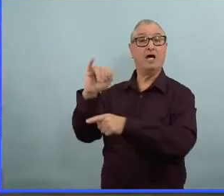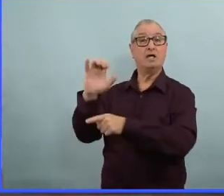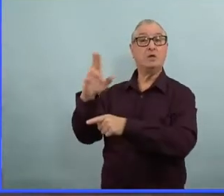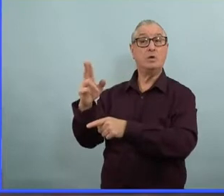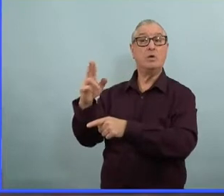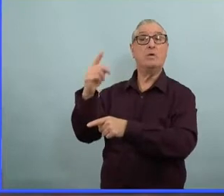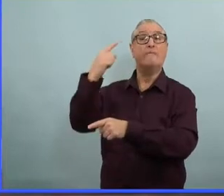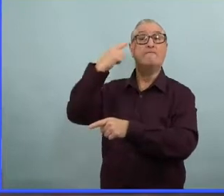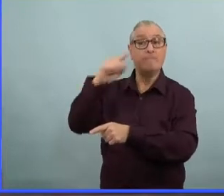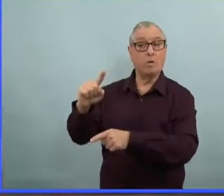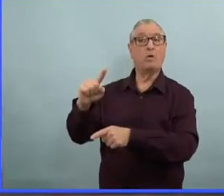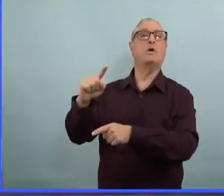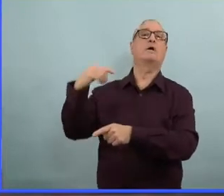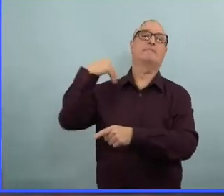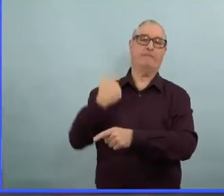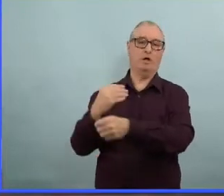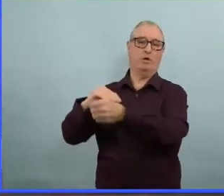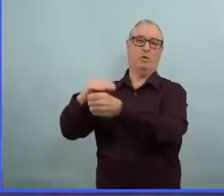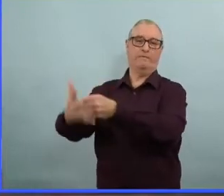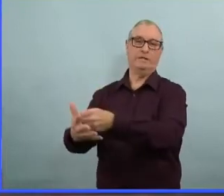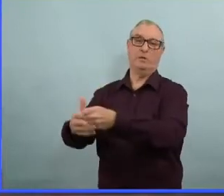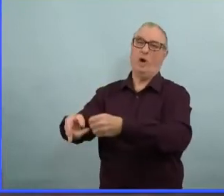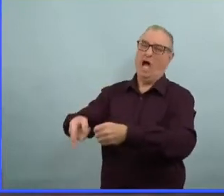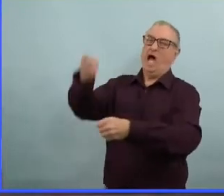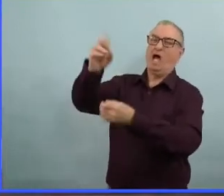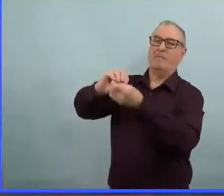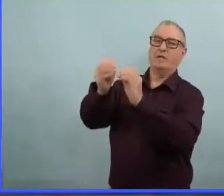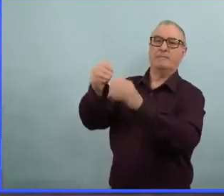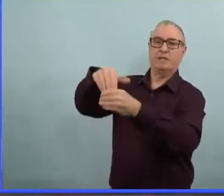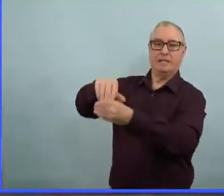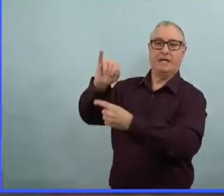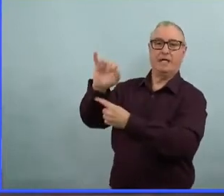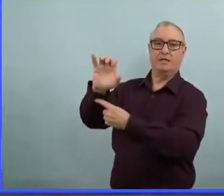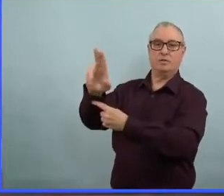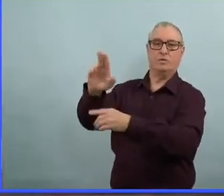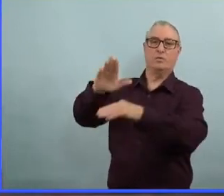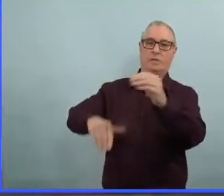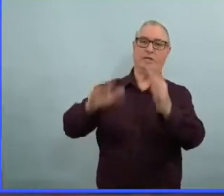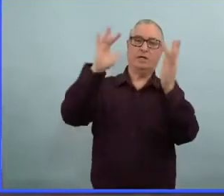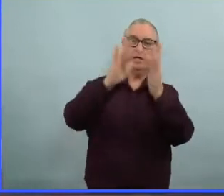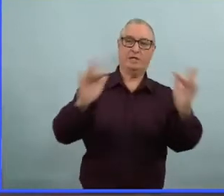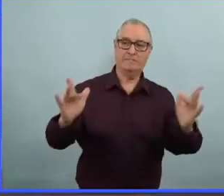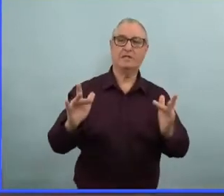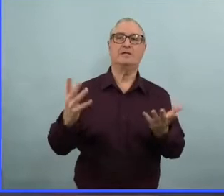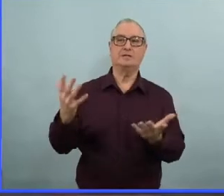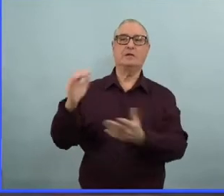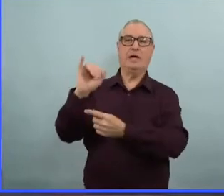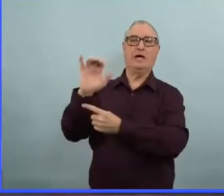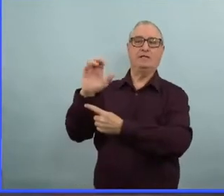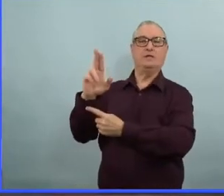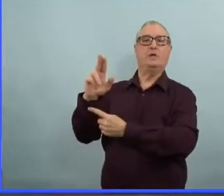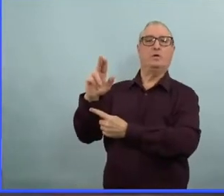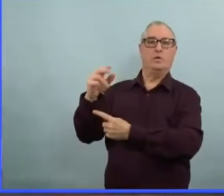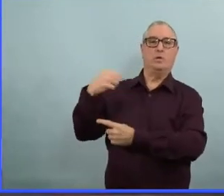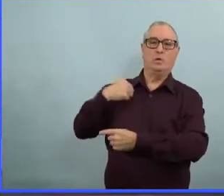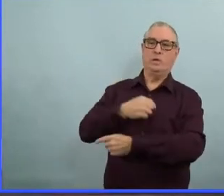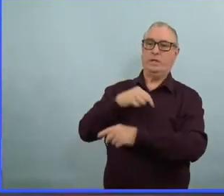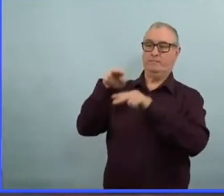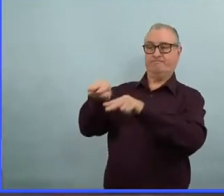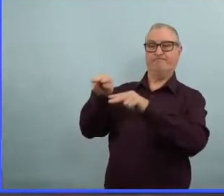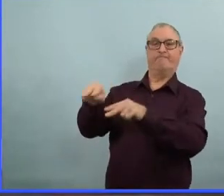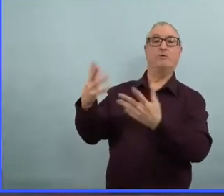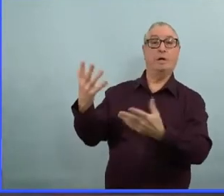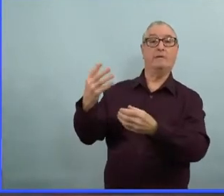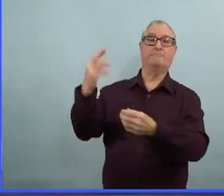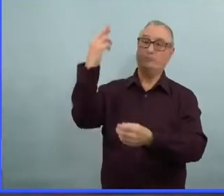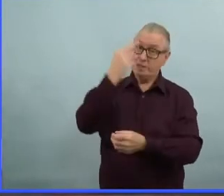Donc, là, on voit encore une fois que la majorité des personnes qui sont positives pour la COVID et qui sont aux soins intensifs sont en fait aux soins intensifs à